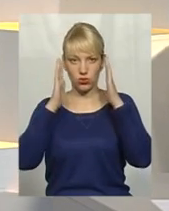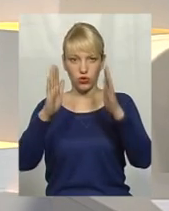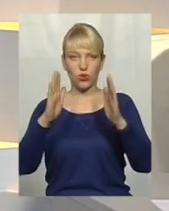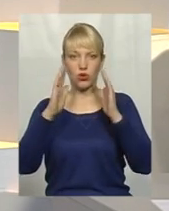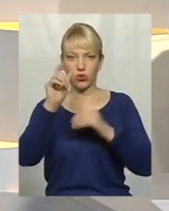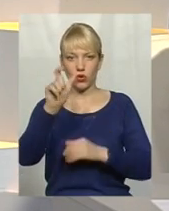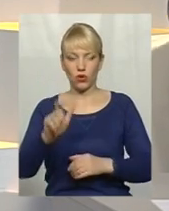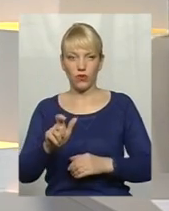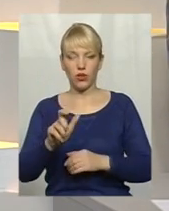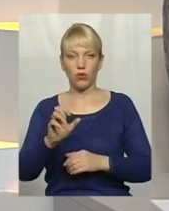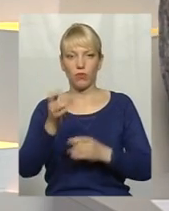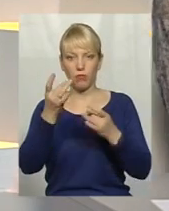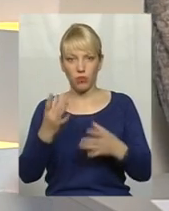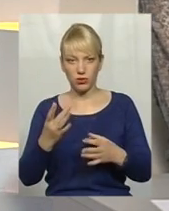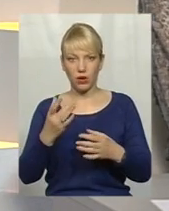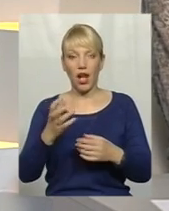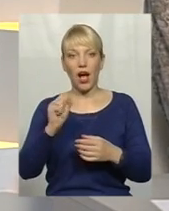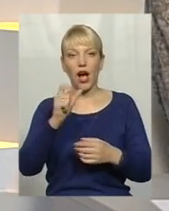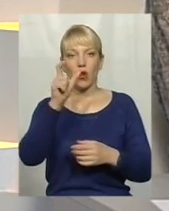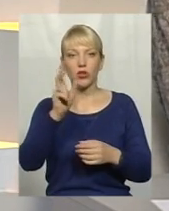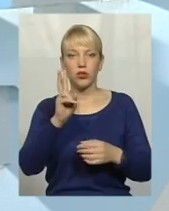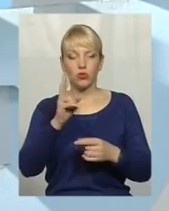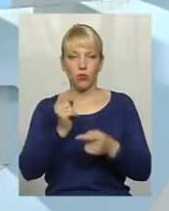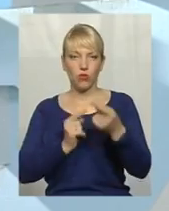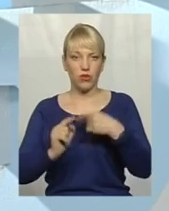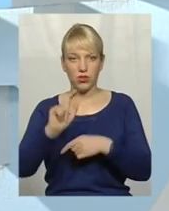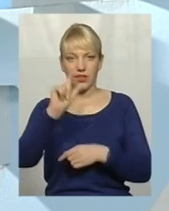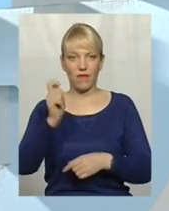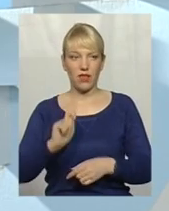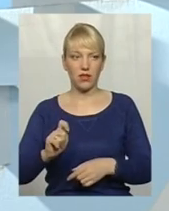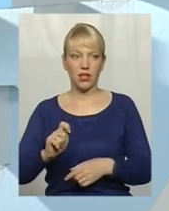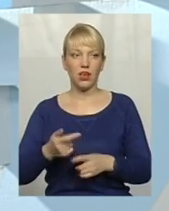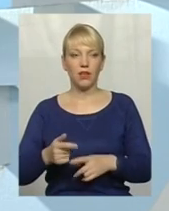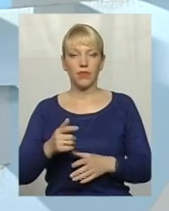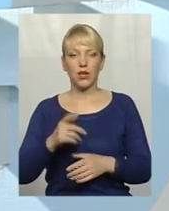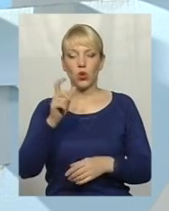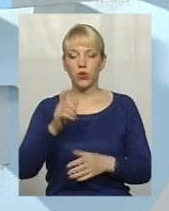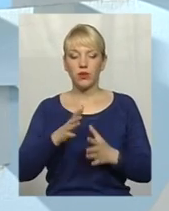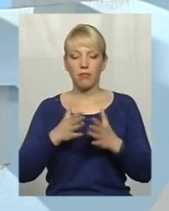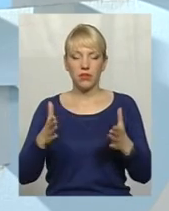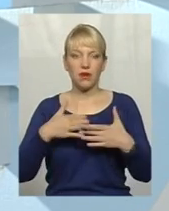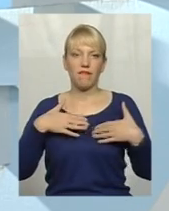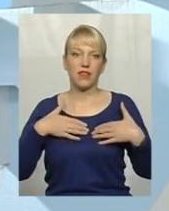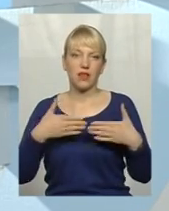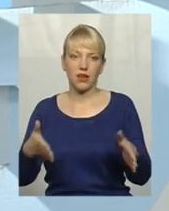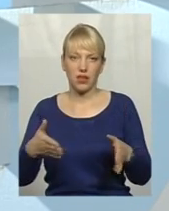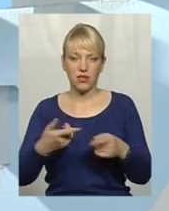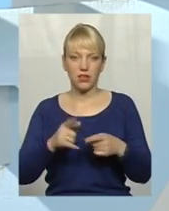повернувся з війни. І більше людина відкриється тому,